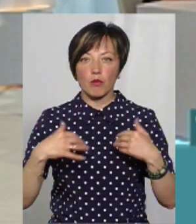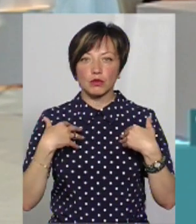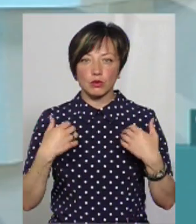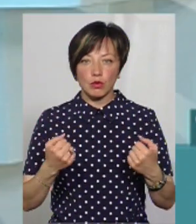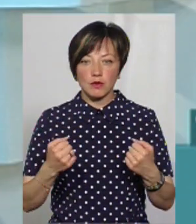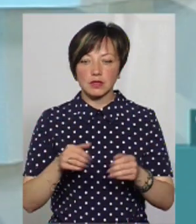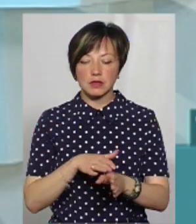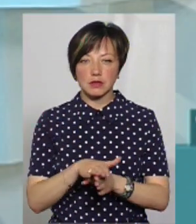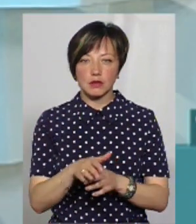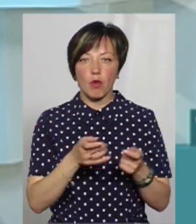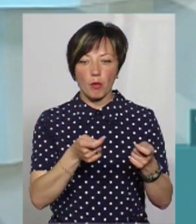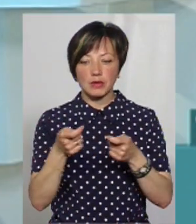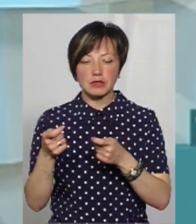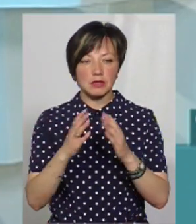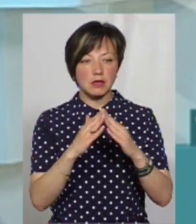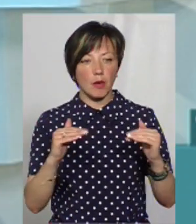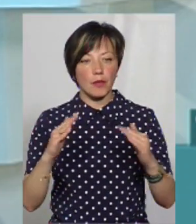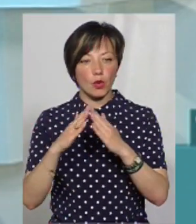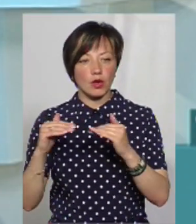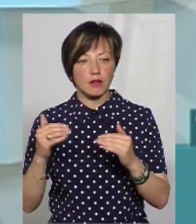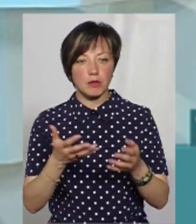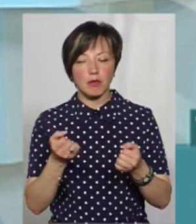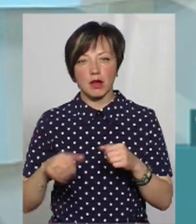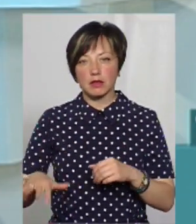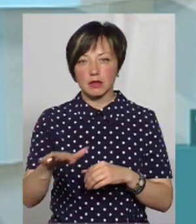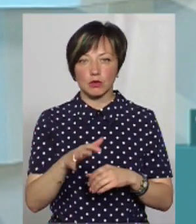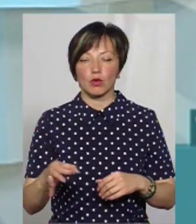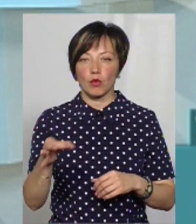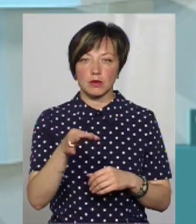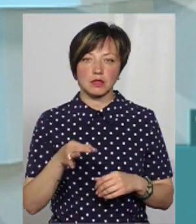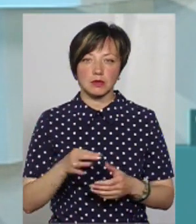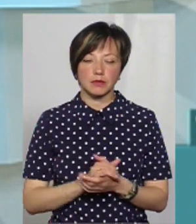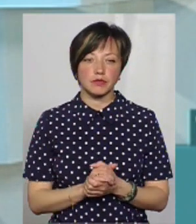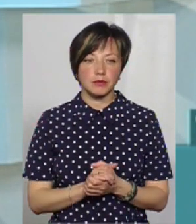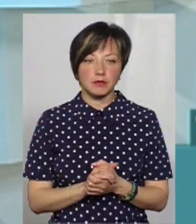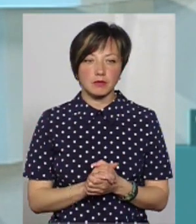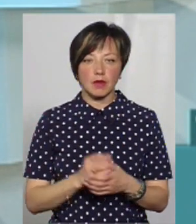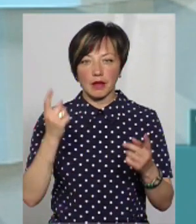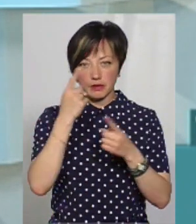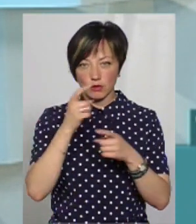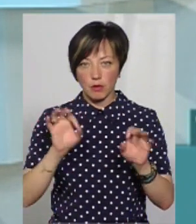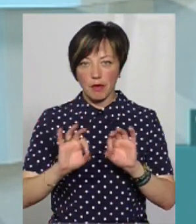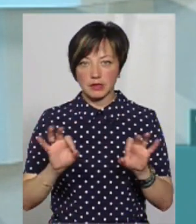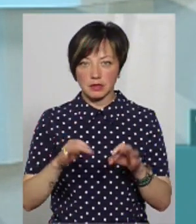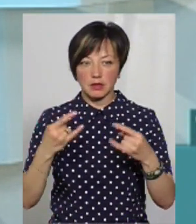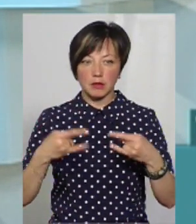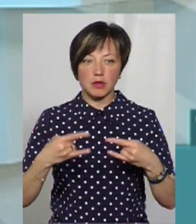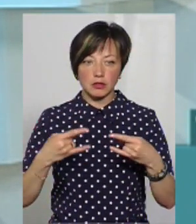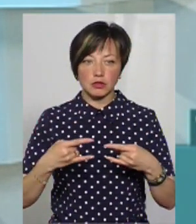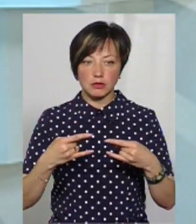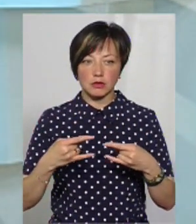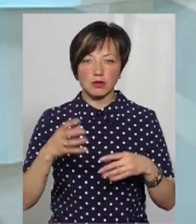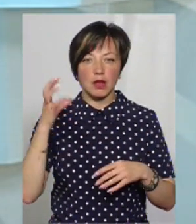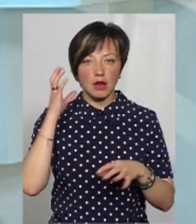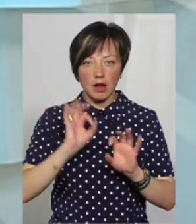оздоровленню, здійснено об'їзд таборів, які цього року приймають на території області. Тобто, інформації на телебаченні,